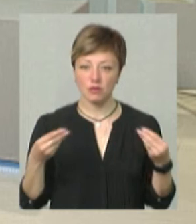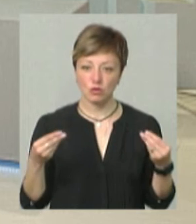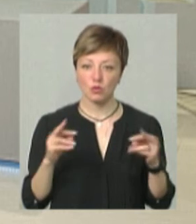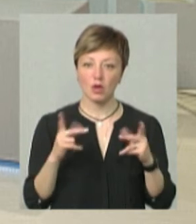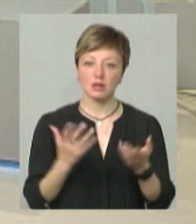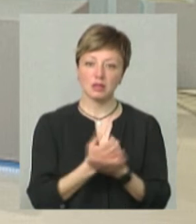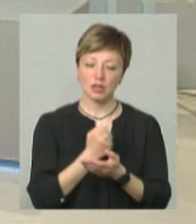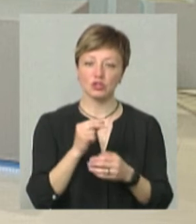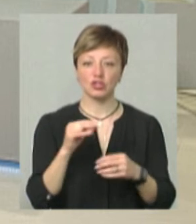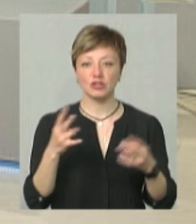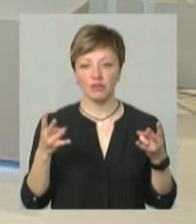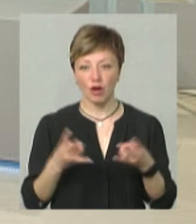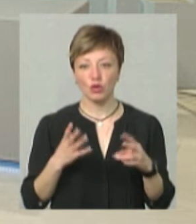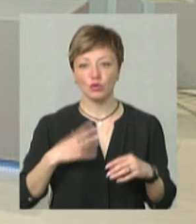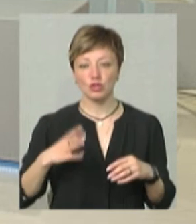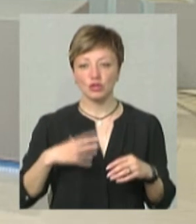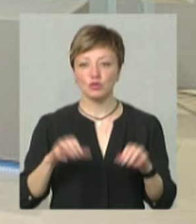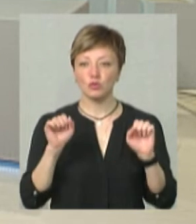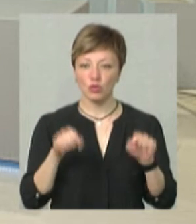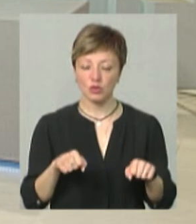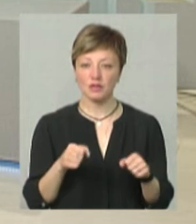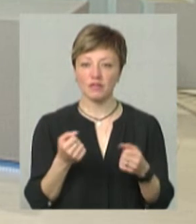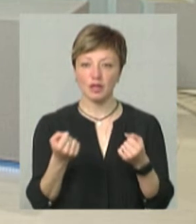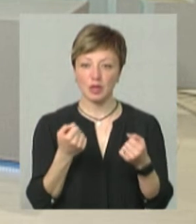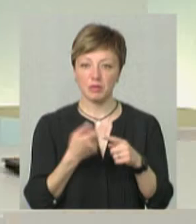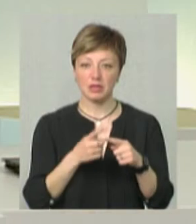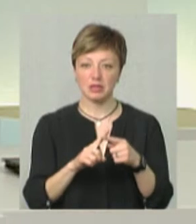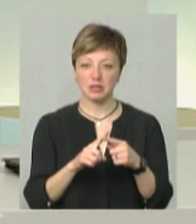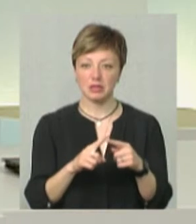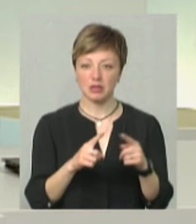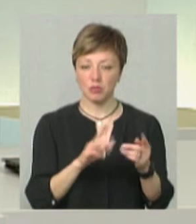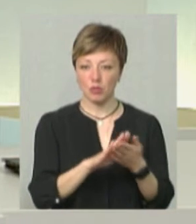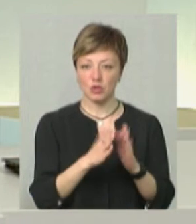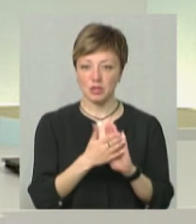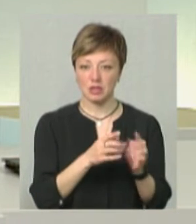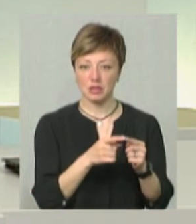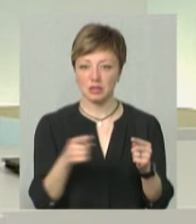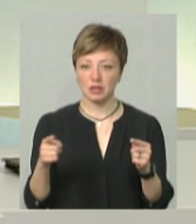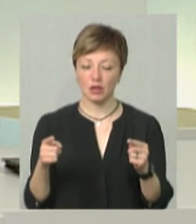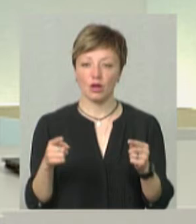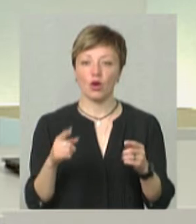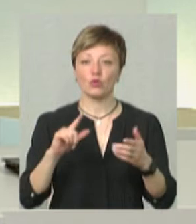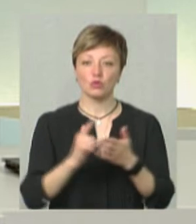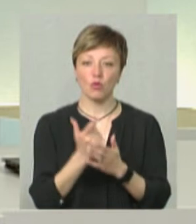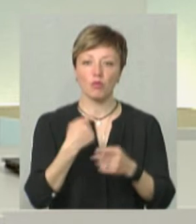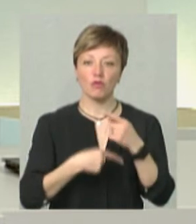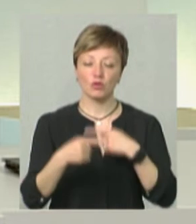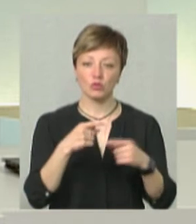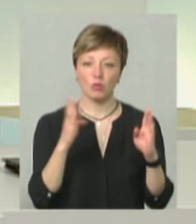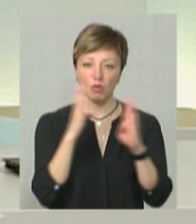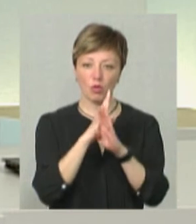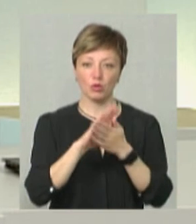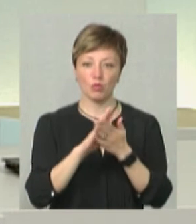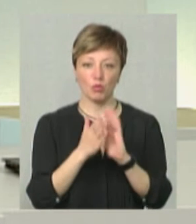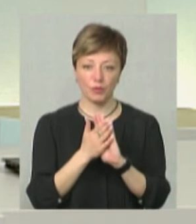складалося, чи варто очікувати, чи зможемо втримати ці лідерські позиції? Знов таки, повернуся до погодних умов.